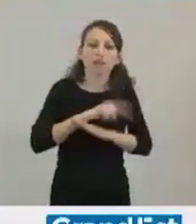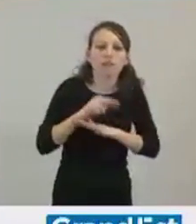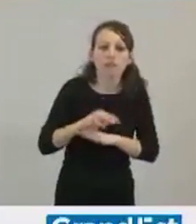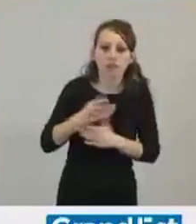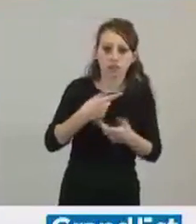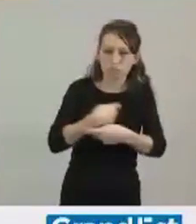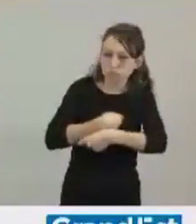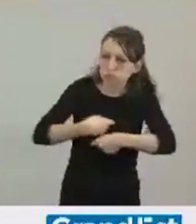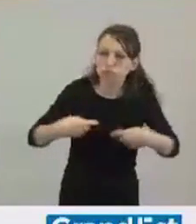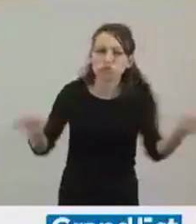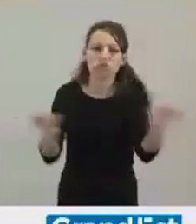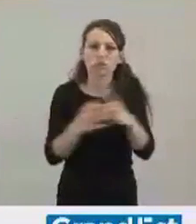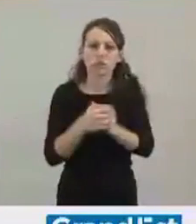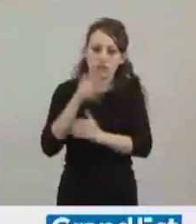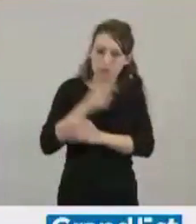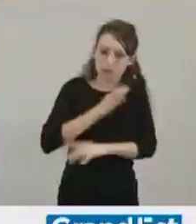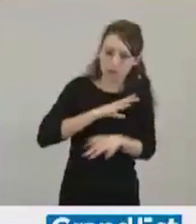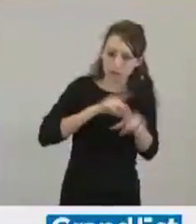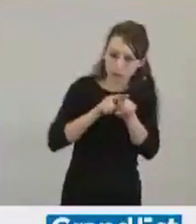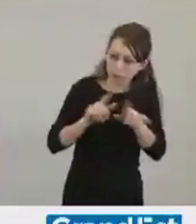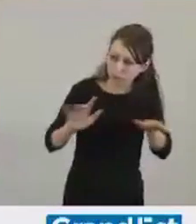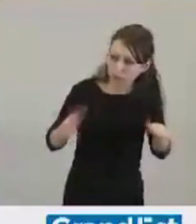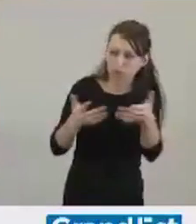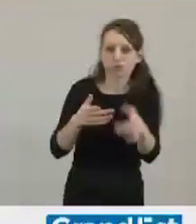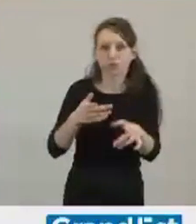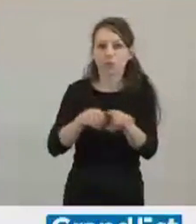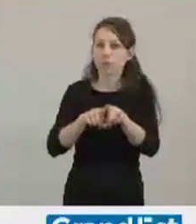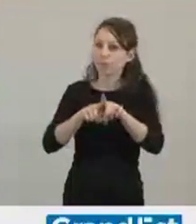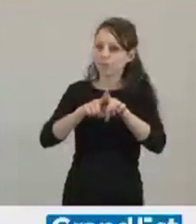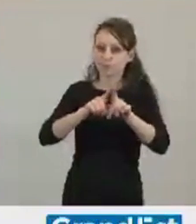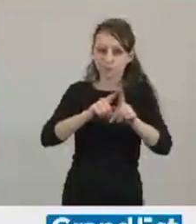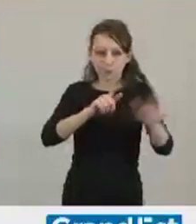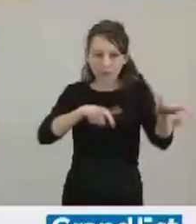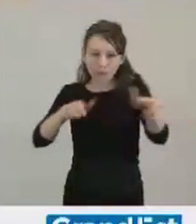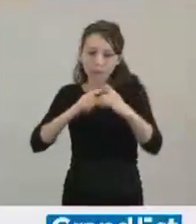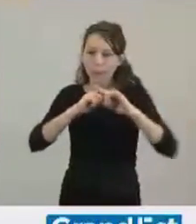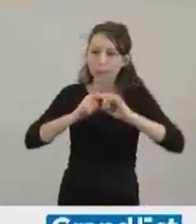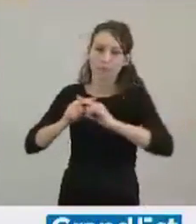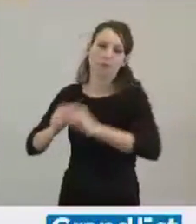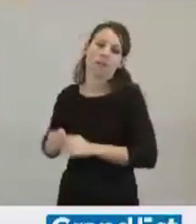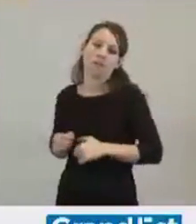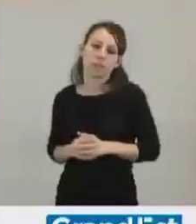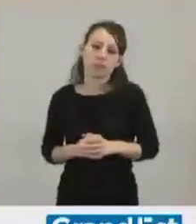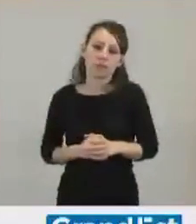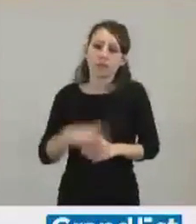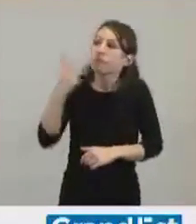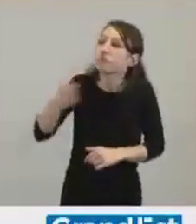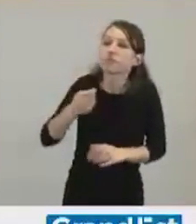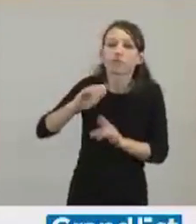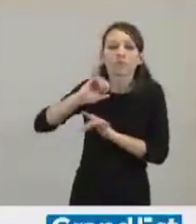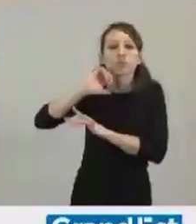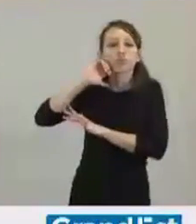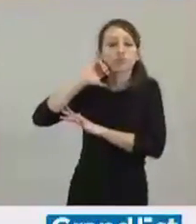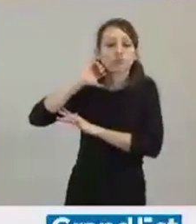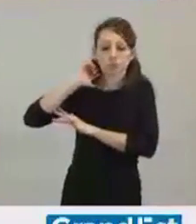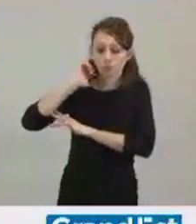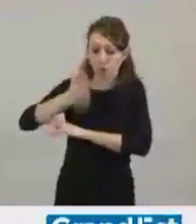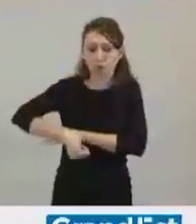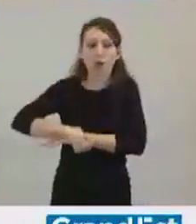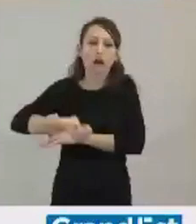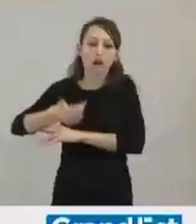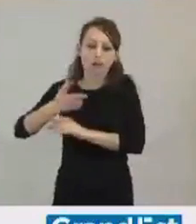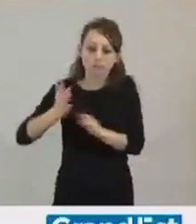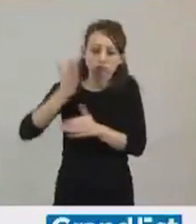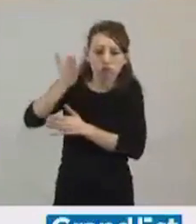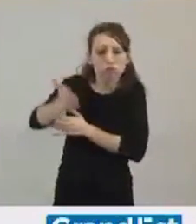d'amener de la conviction. Il est bien évident également que la collectivité régionale souhaitera demain s'inscrire dans la légalité des